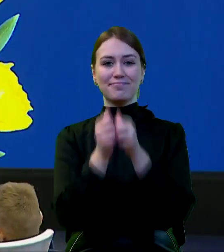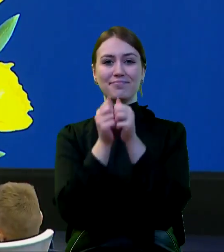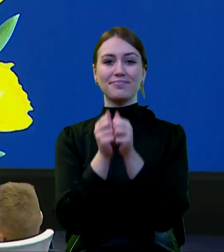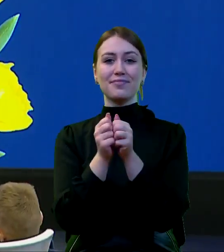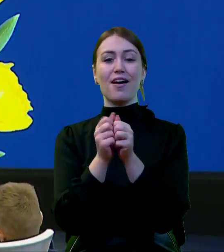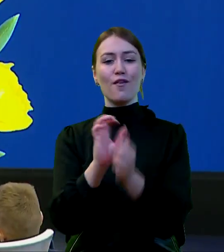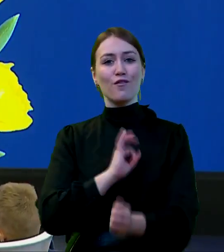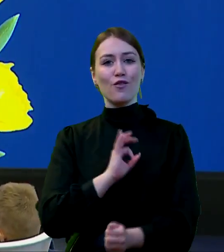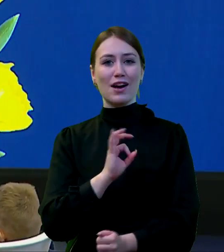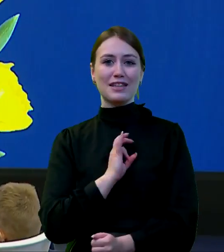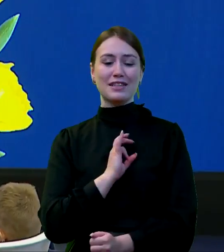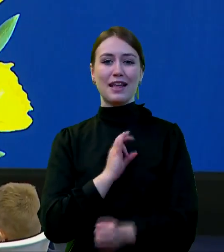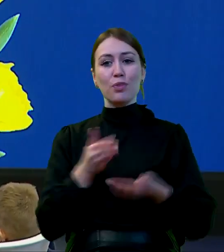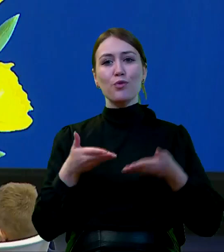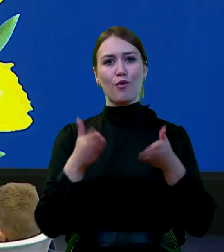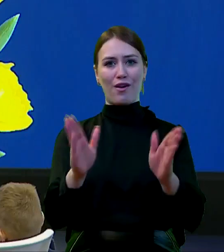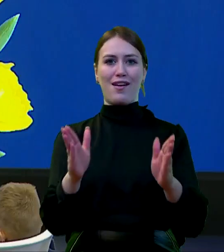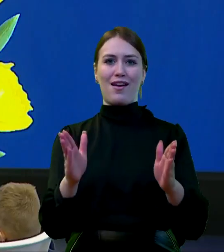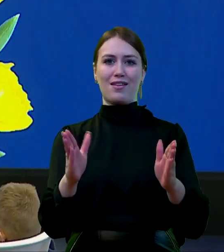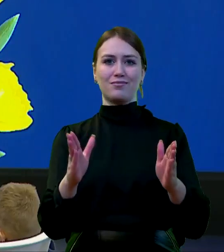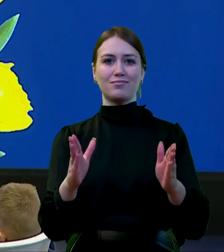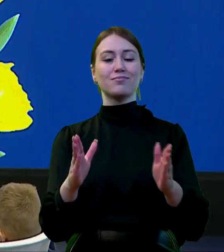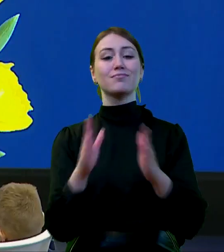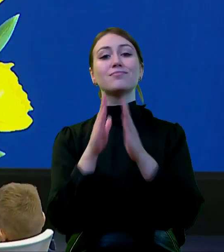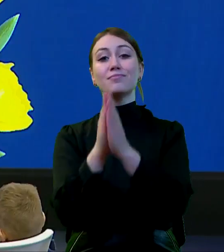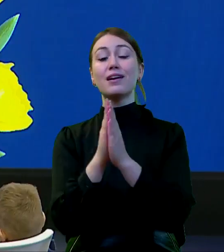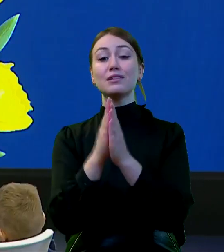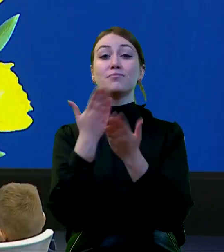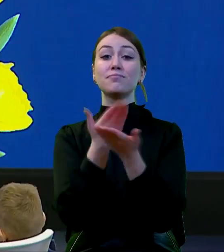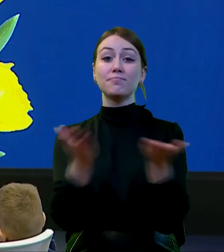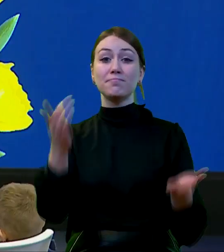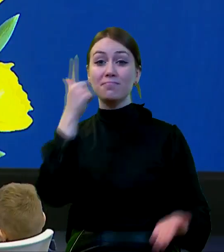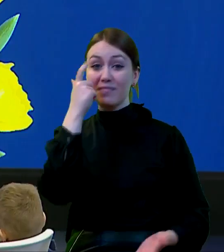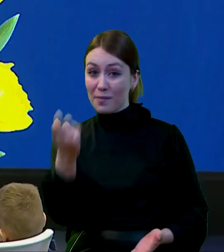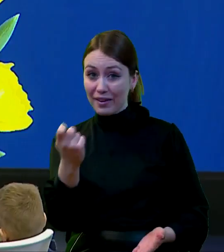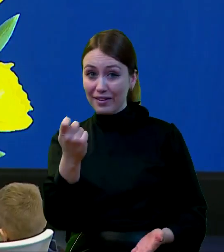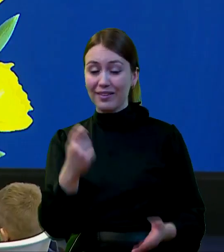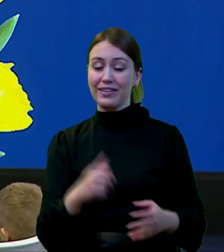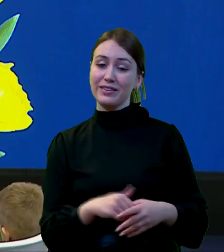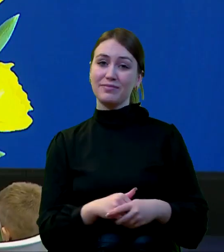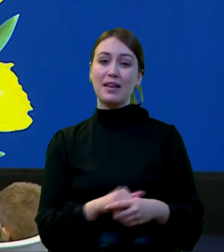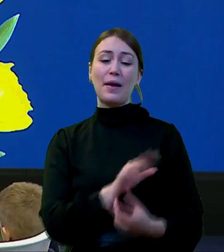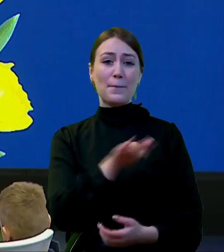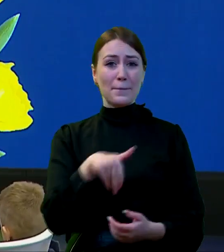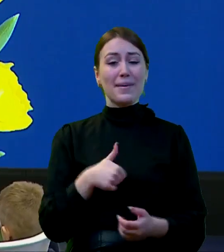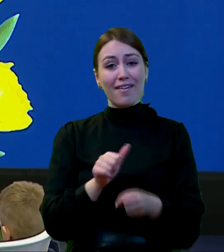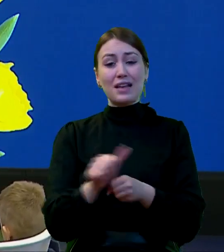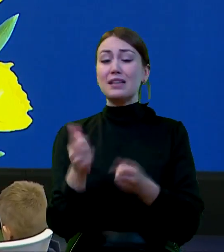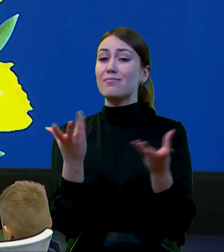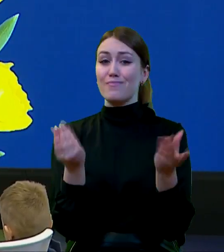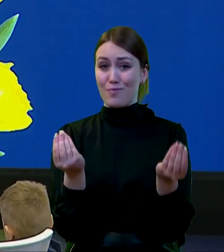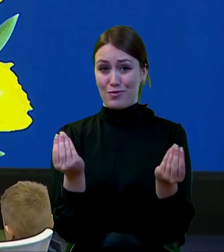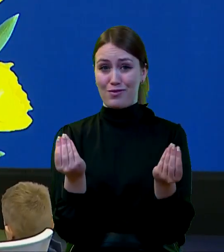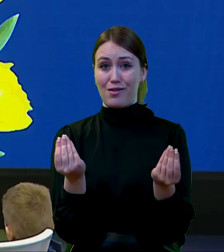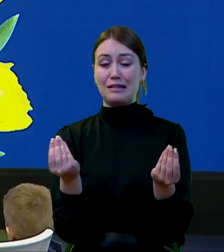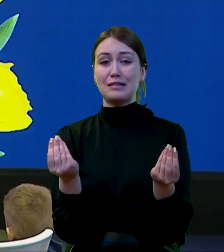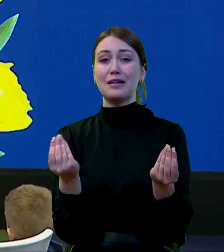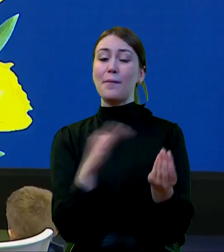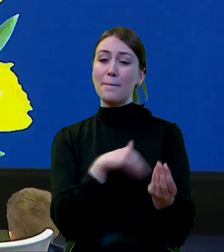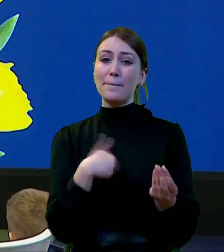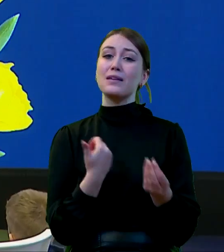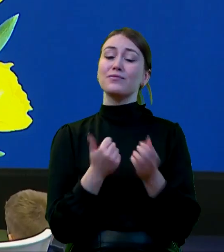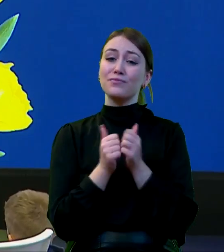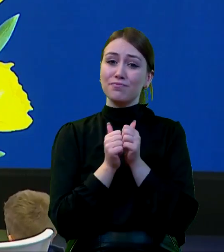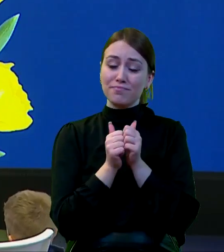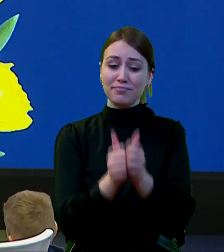swojej drogi, proszę pamiętać, że my jesteśmy tutaj po to, żeby Państwa